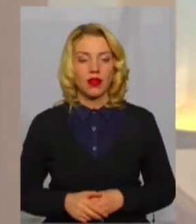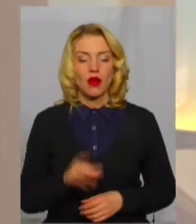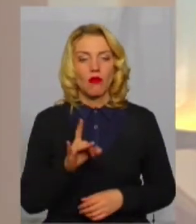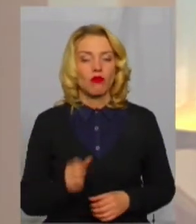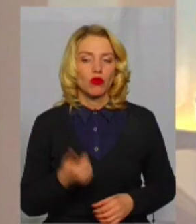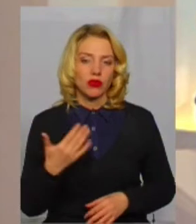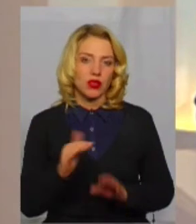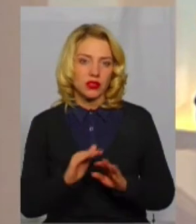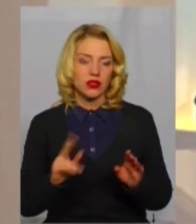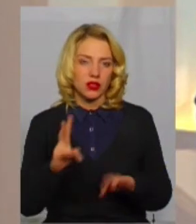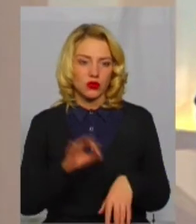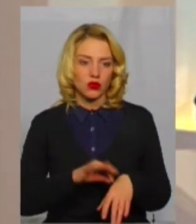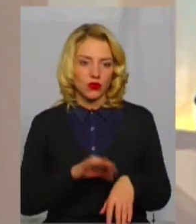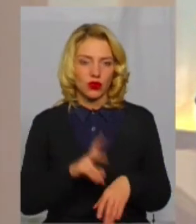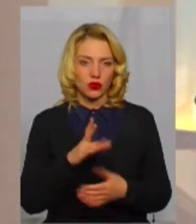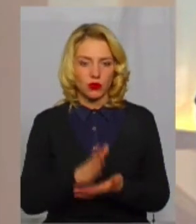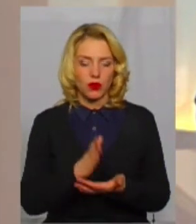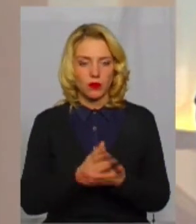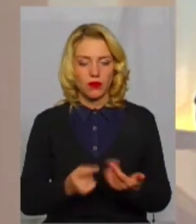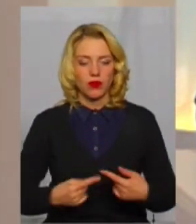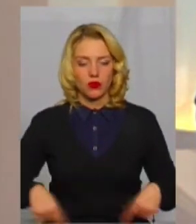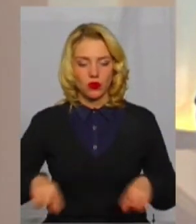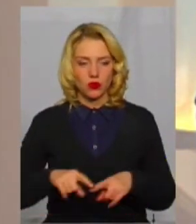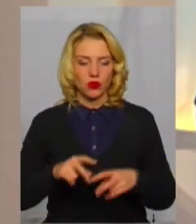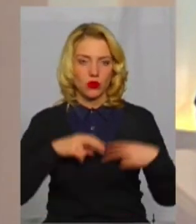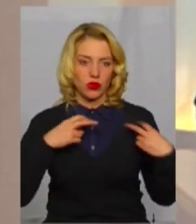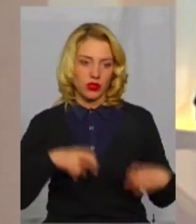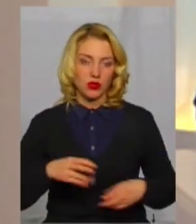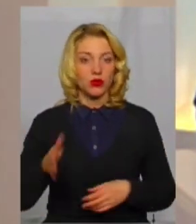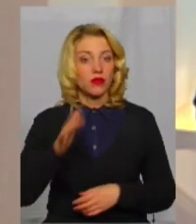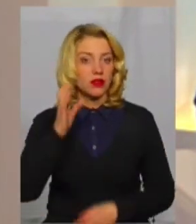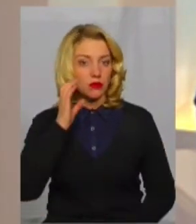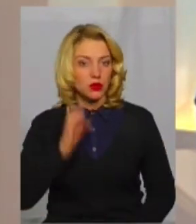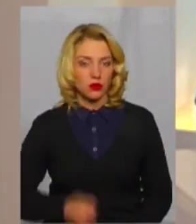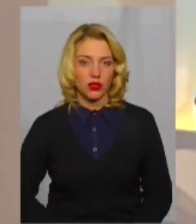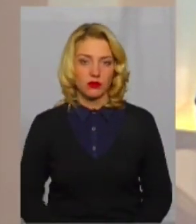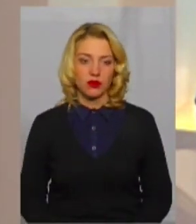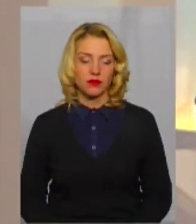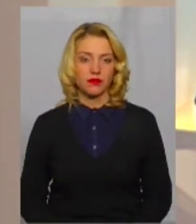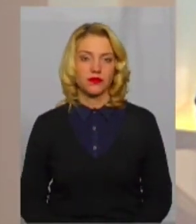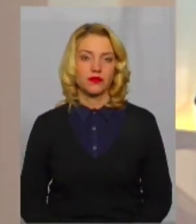кількість дітей, які хворіють чи перебувають у зоні ризику. Давайте послухаємо, що вони нам розповіли.